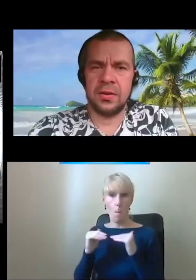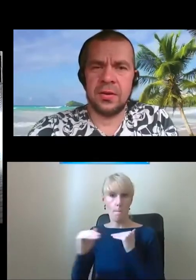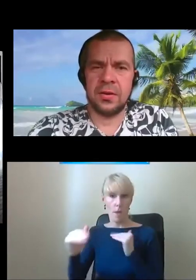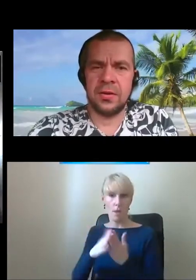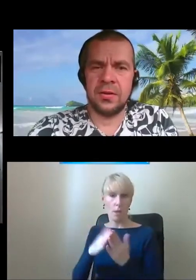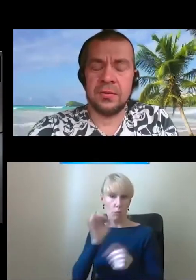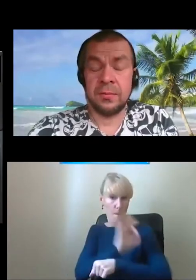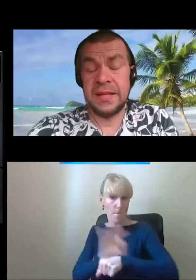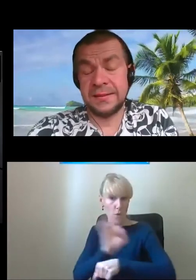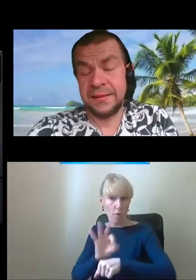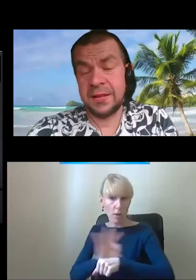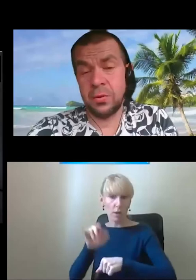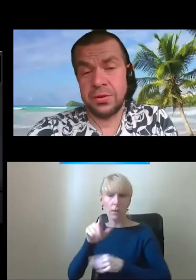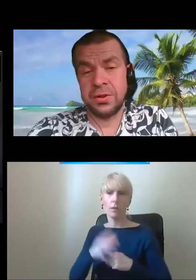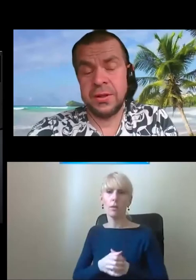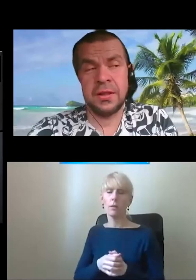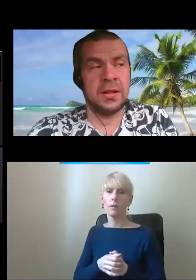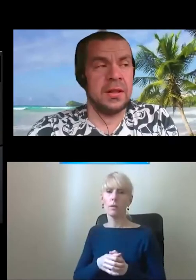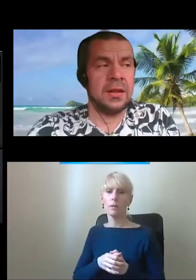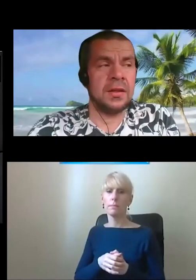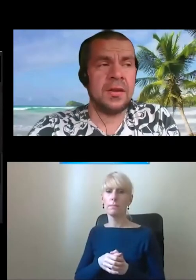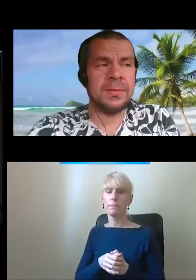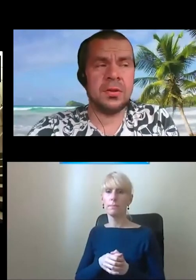stacja w całości